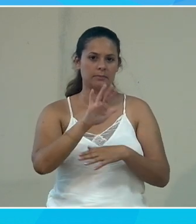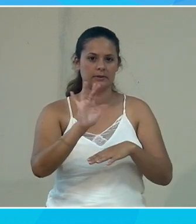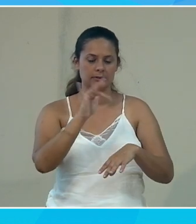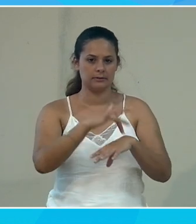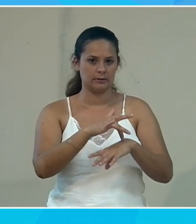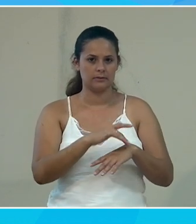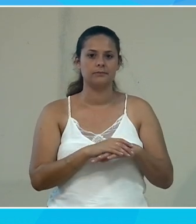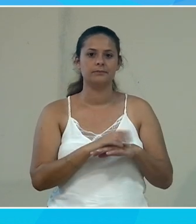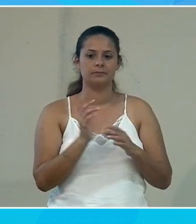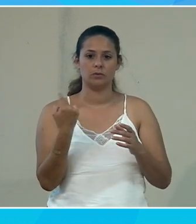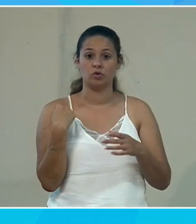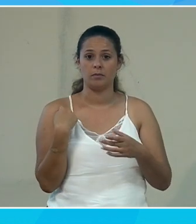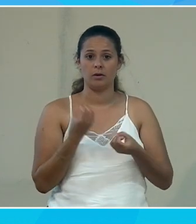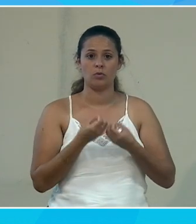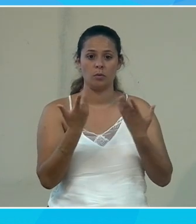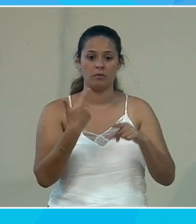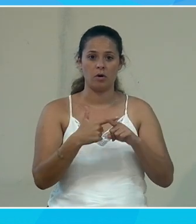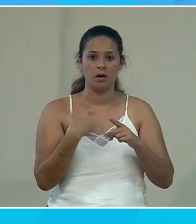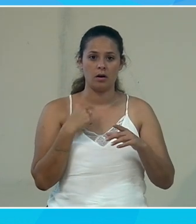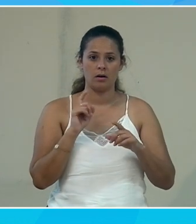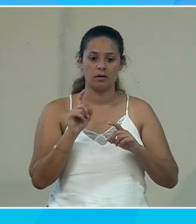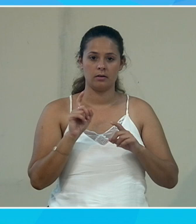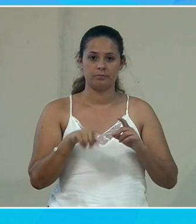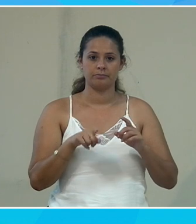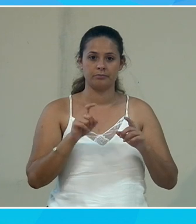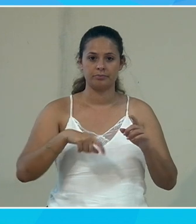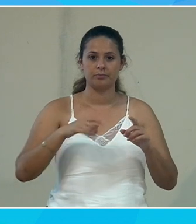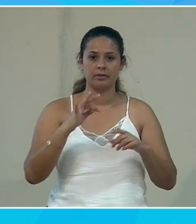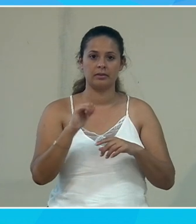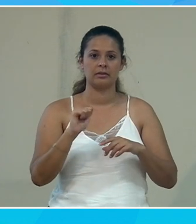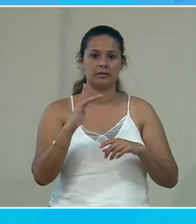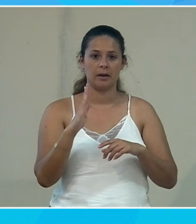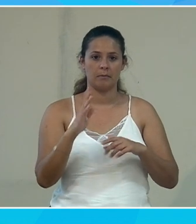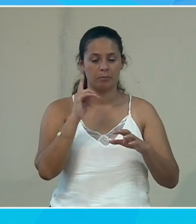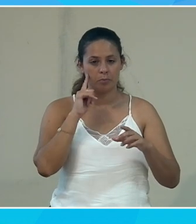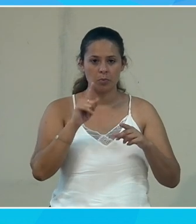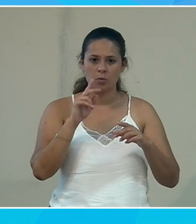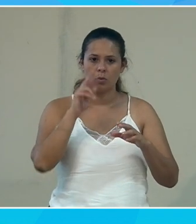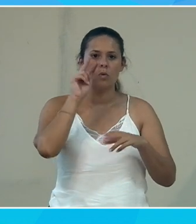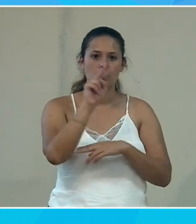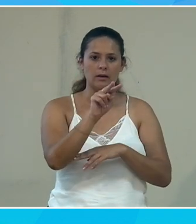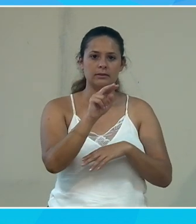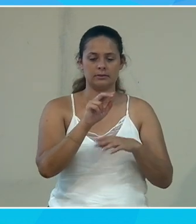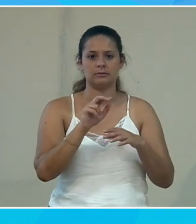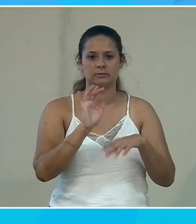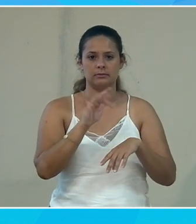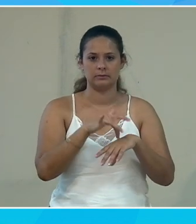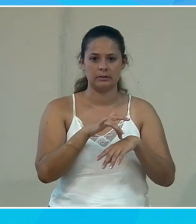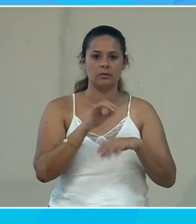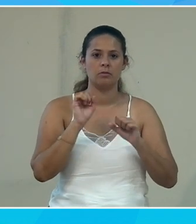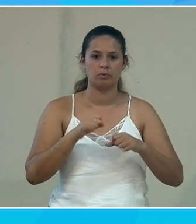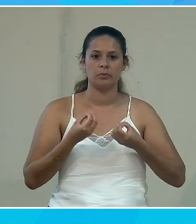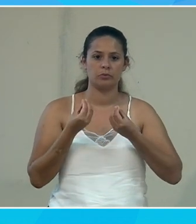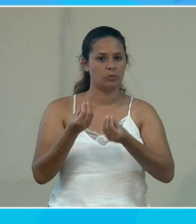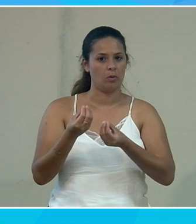apparaître qui correspond au nombre de fois où j'ai appuyé sur la touche tab pour me balader sur le site et donc je vais pouvoir comme ça donner à un